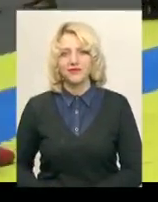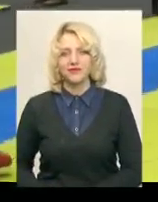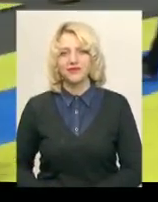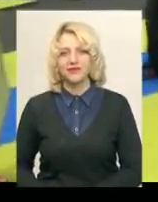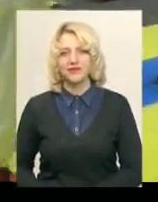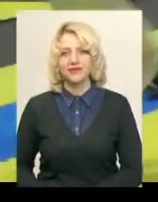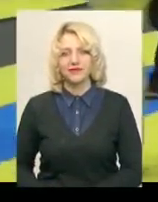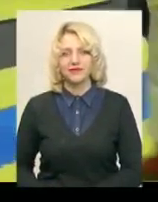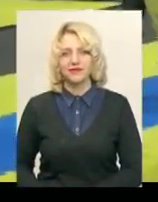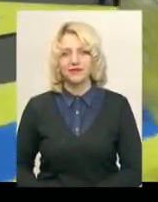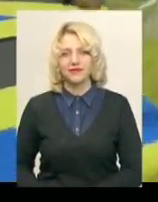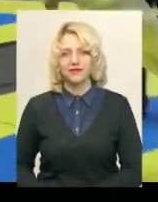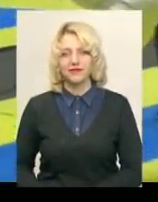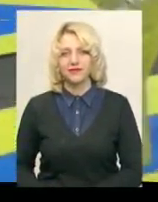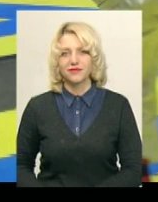Кривий, новини «Подділяцентр».